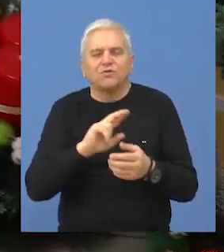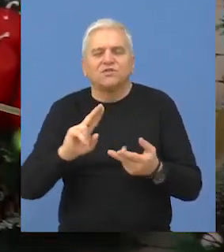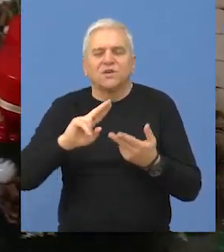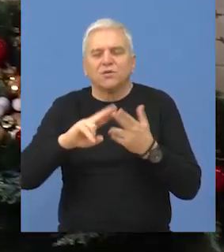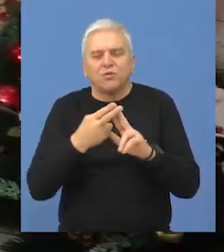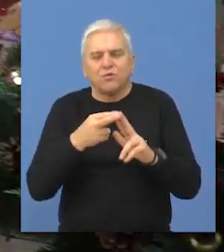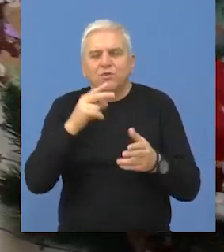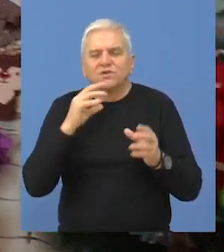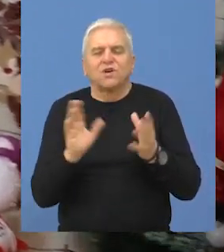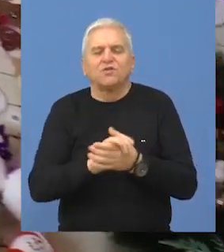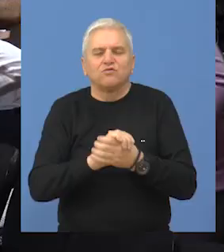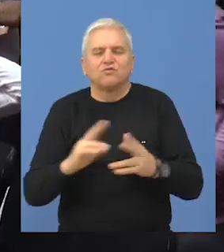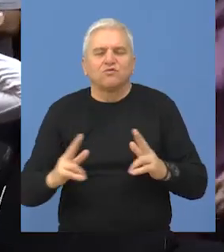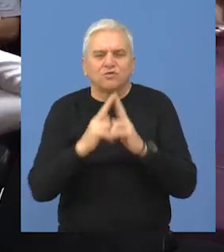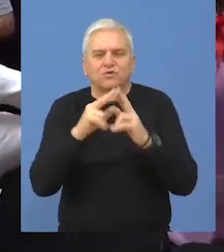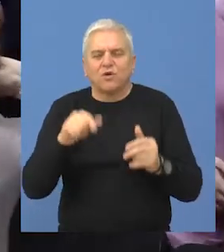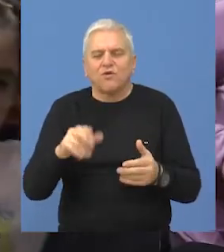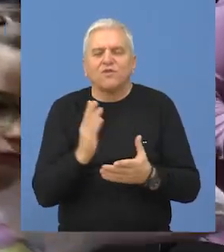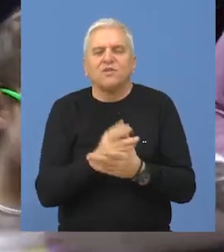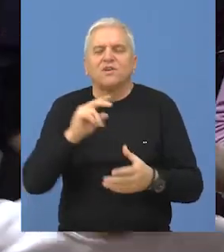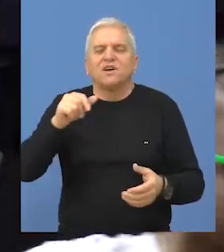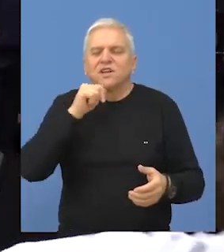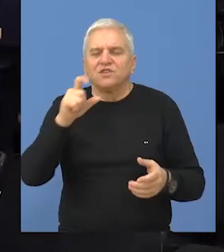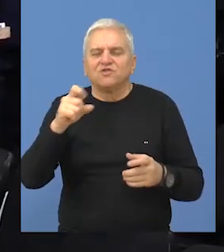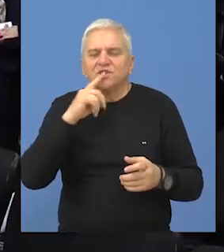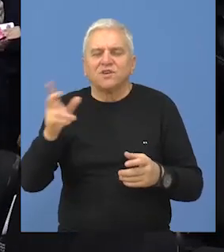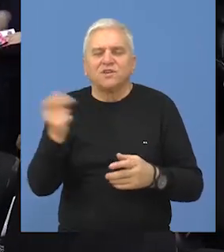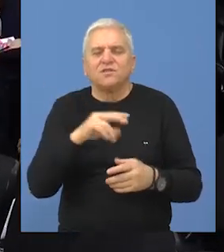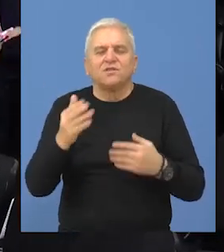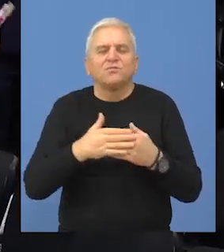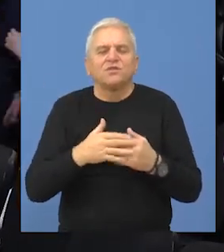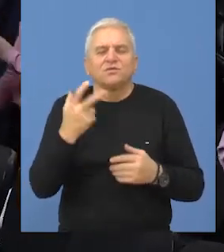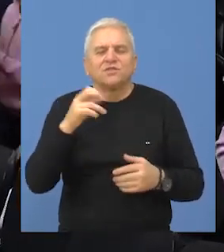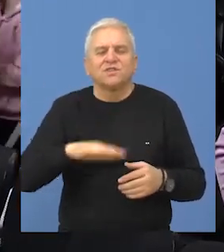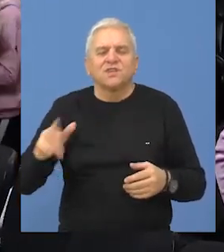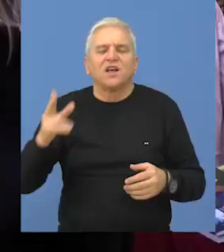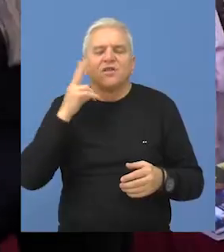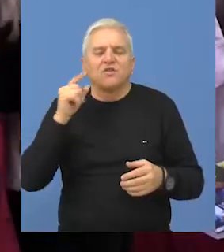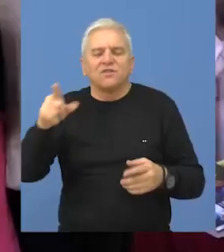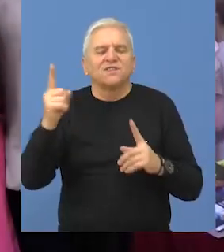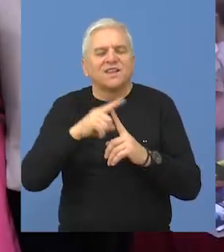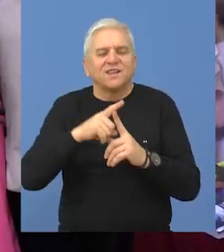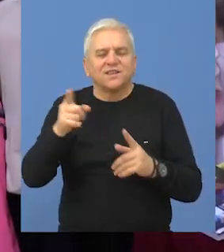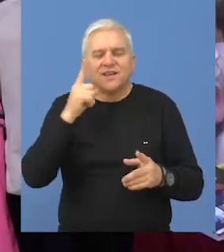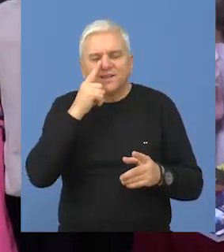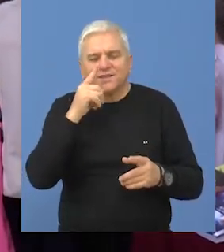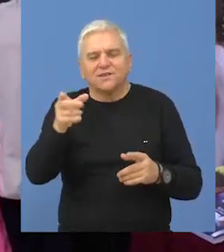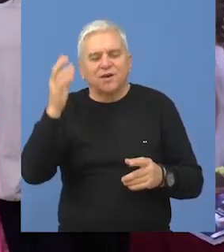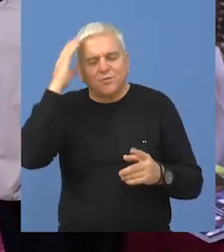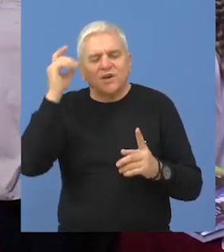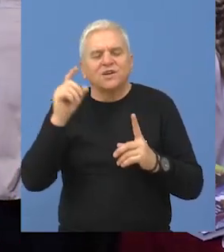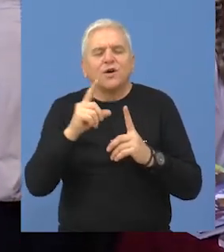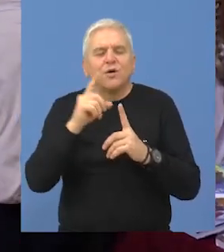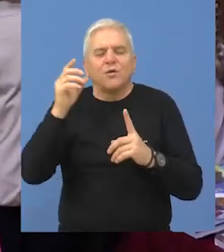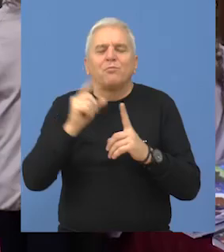se međusobno upoznaju i druže. Ovog puta Riđaj ugostio oko 300. deca iz Novog Sada, Temerina, Sente,